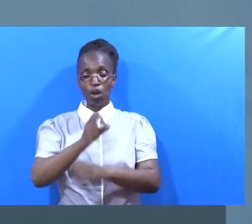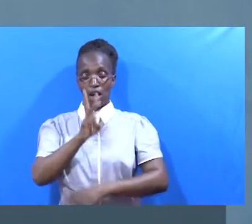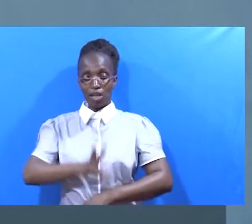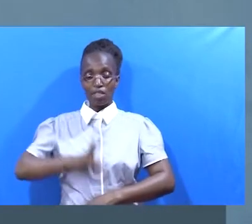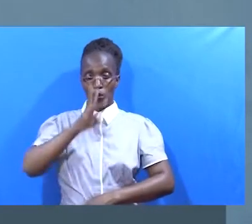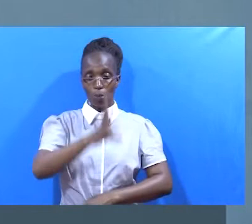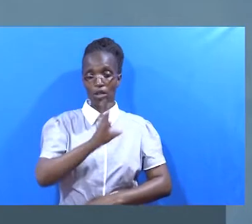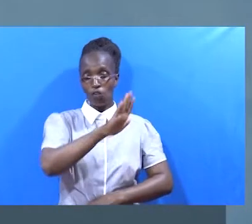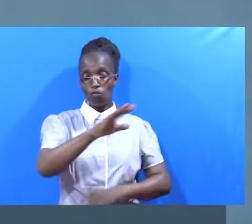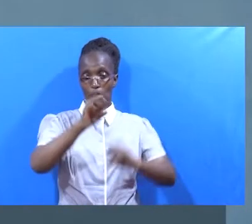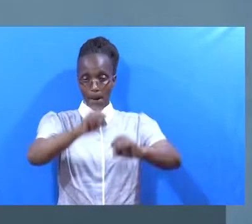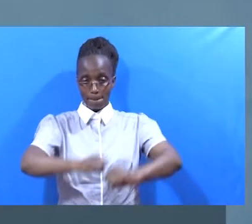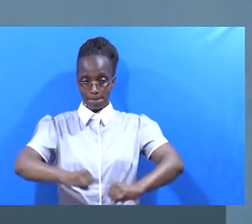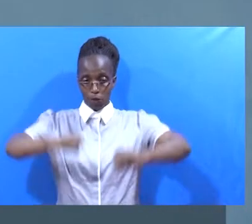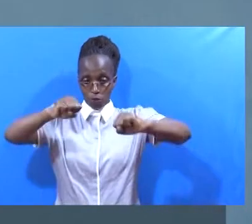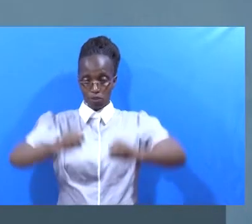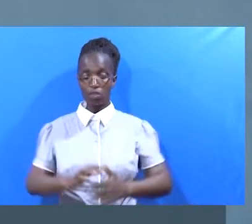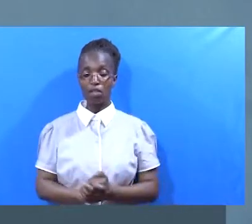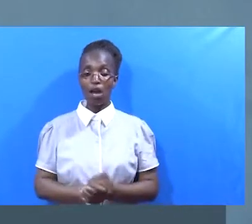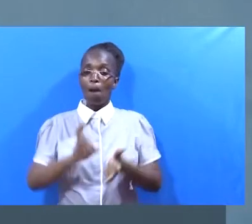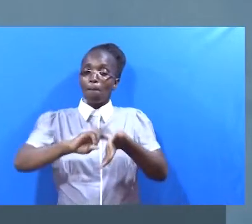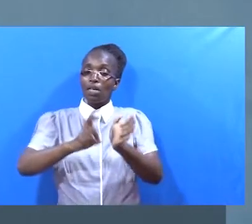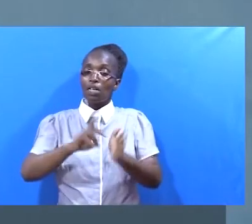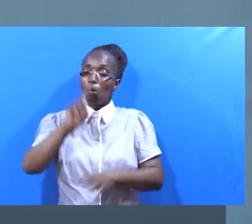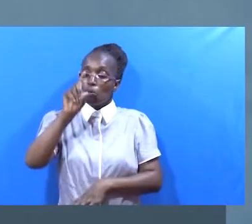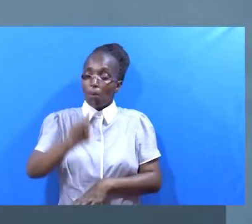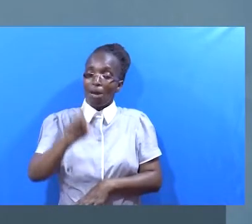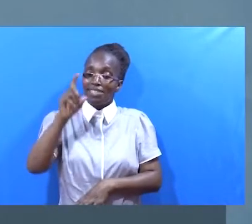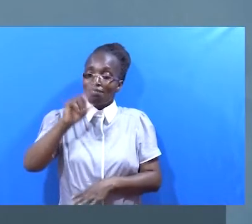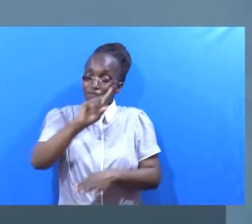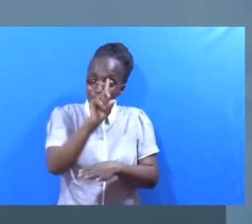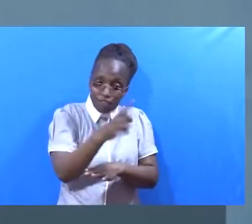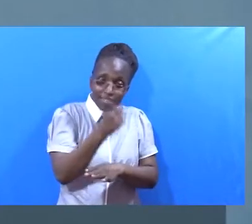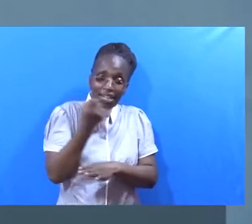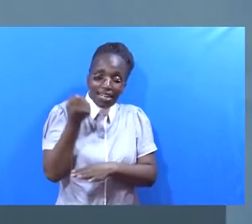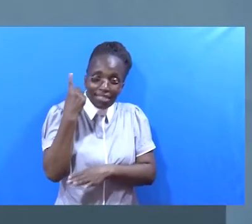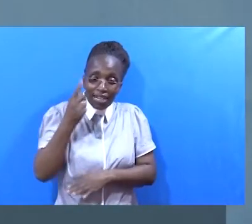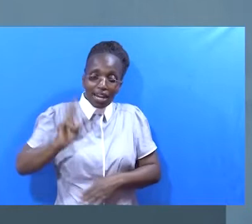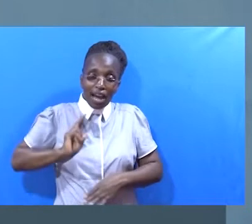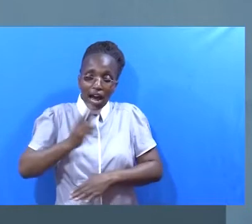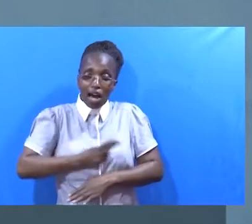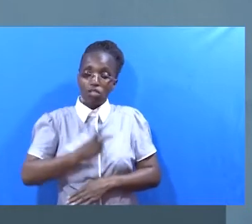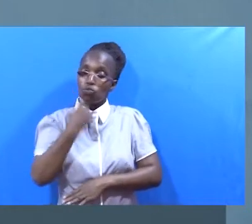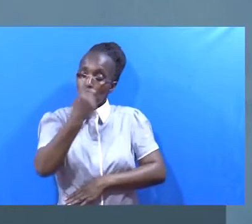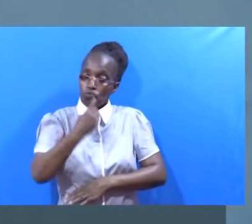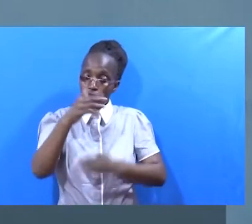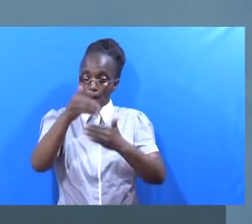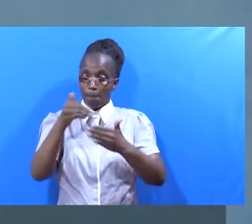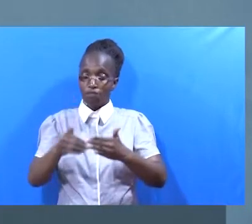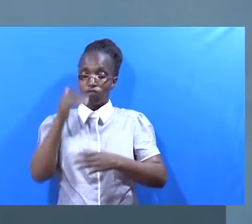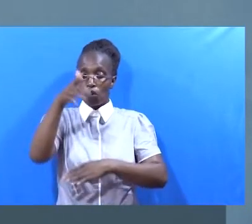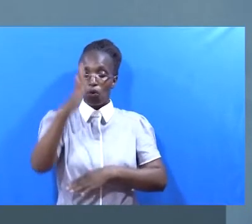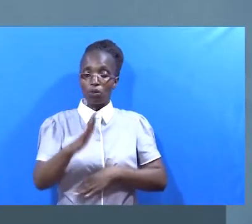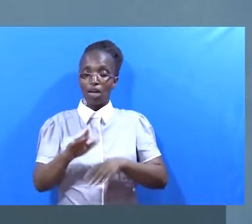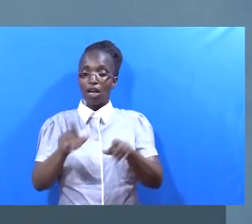Ni mkubwa waki Ama yule ambayo Ni mwambuduye Kwa hivyo tunapaswa kujua Sisi ni nani kwa mungu Na mungu ni nani